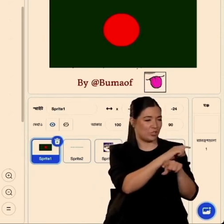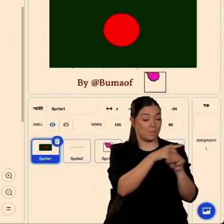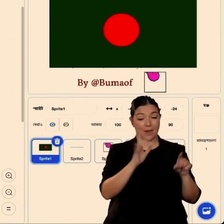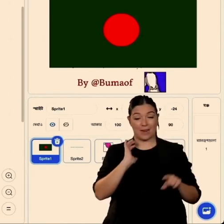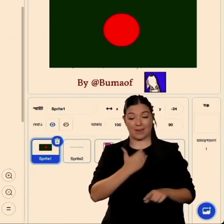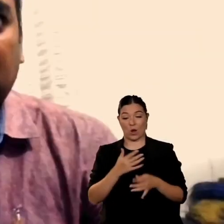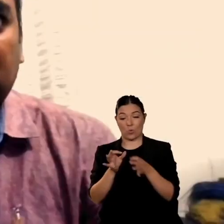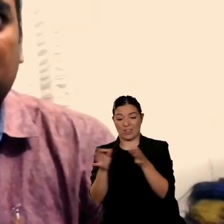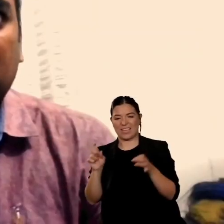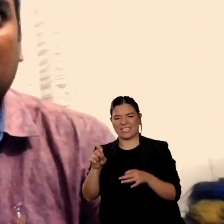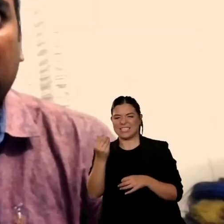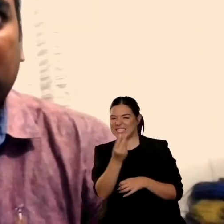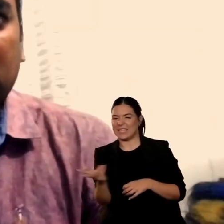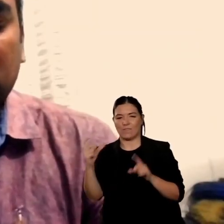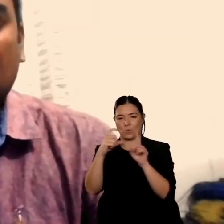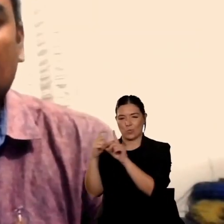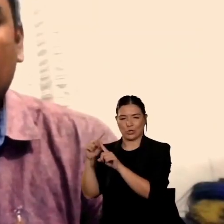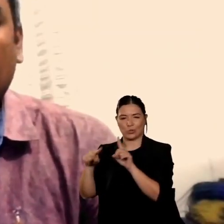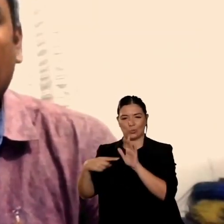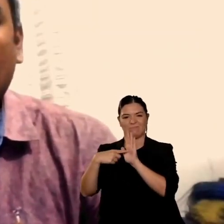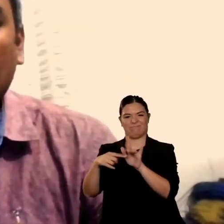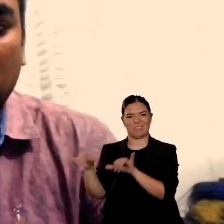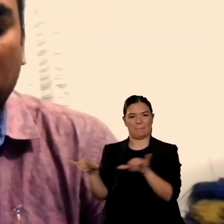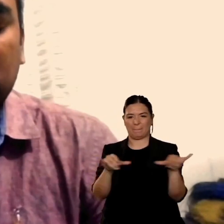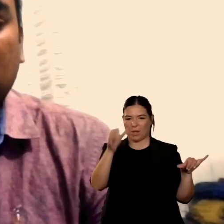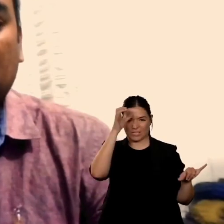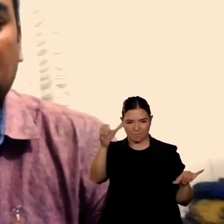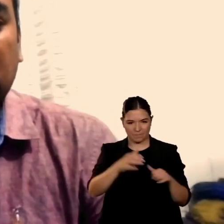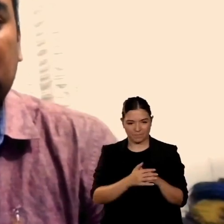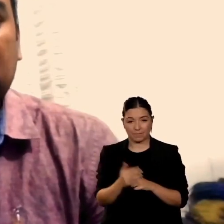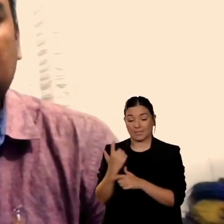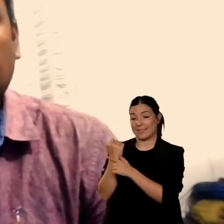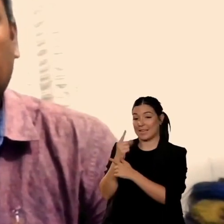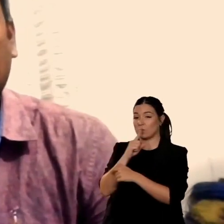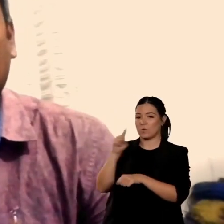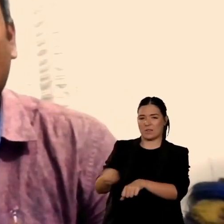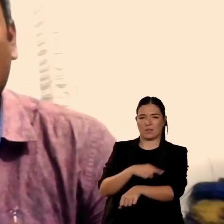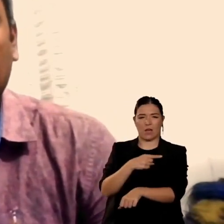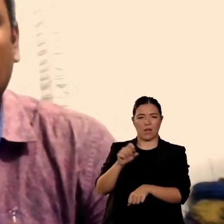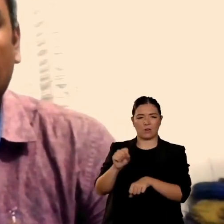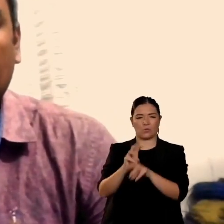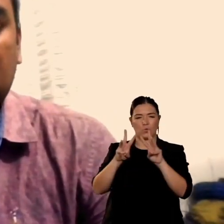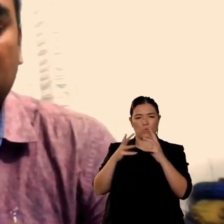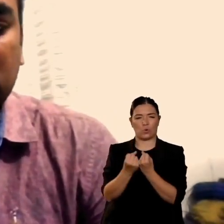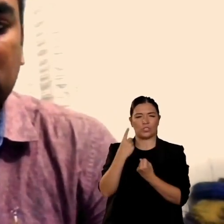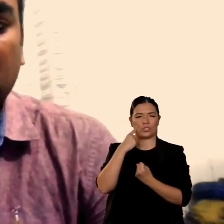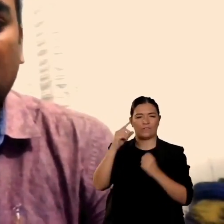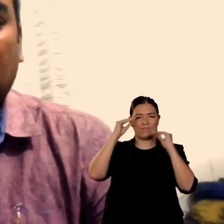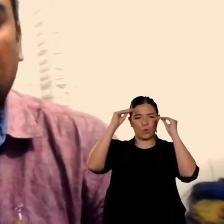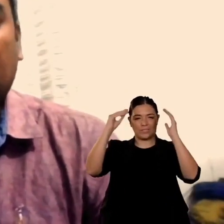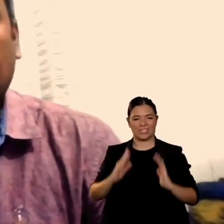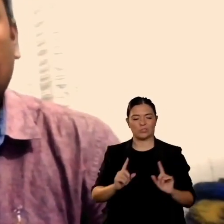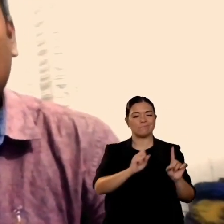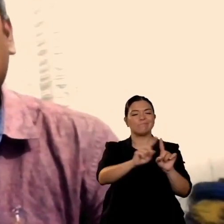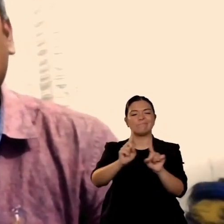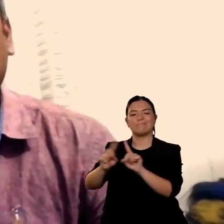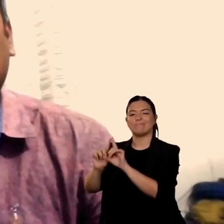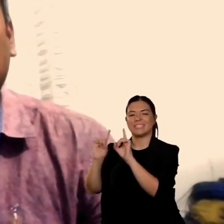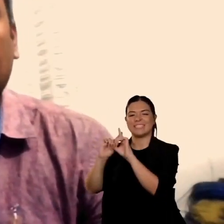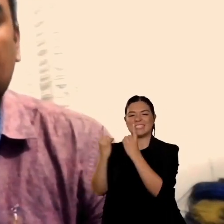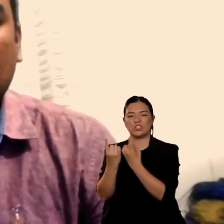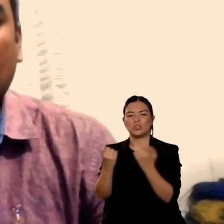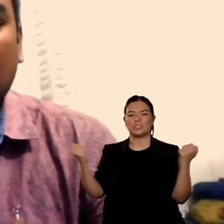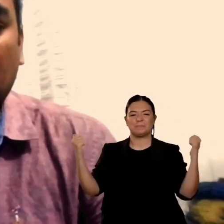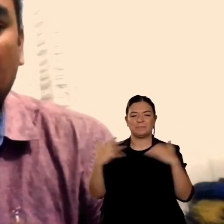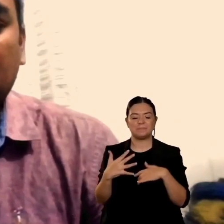scuole elementari del paese abbiamo avuto 25 insegnanti alcuni di scienze matematica inglese